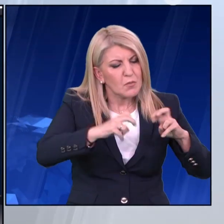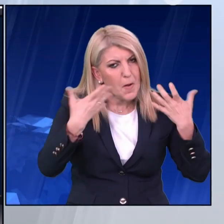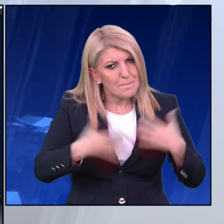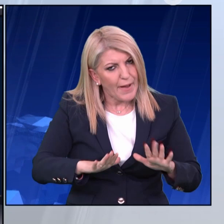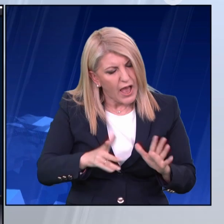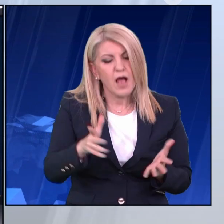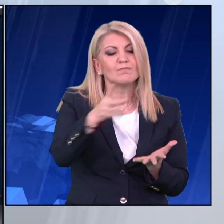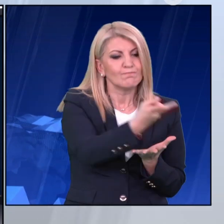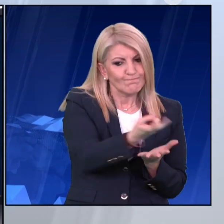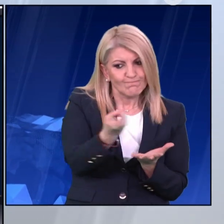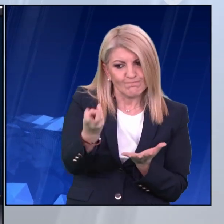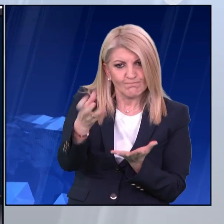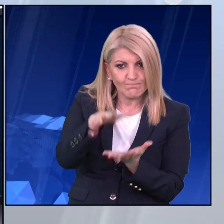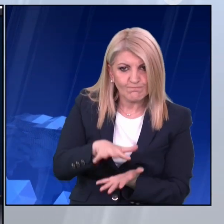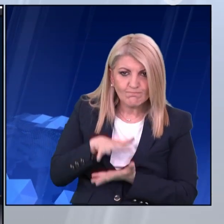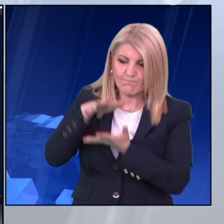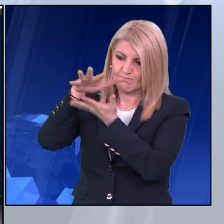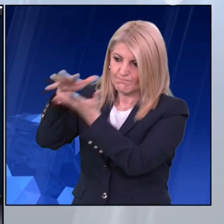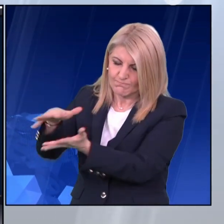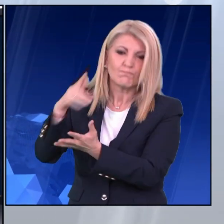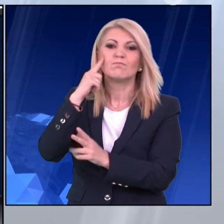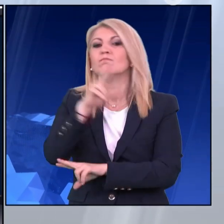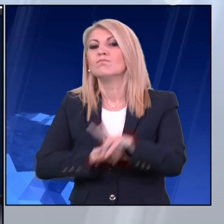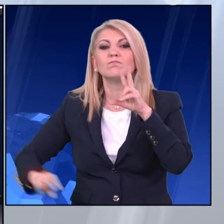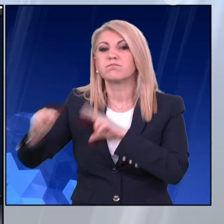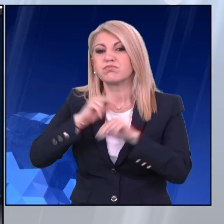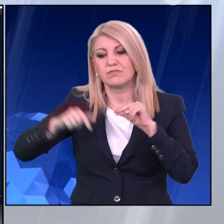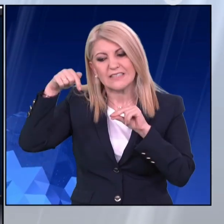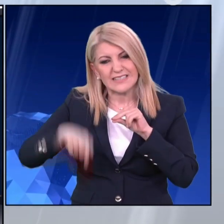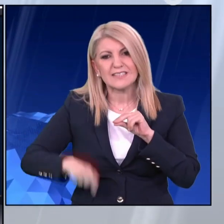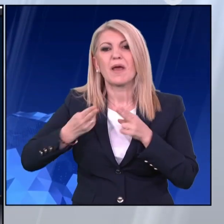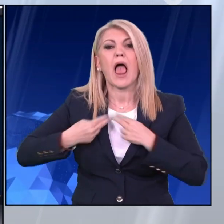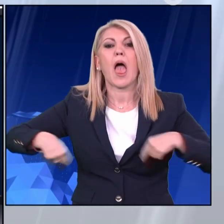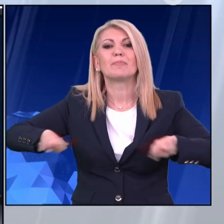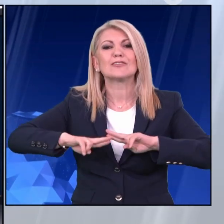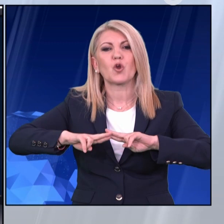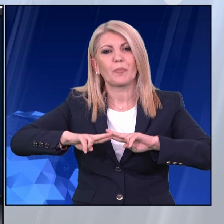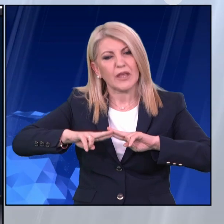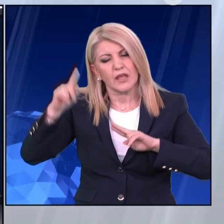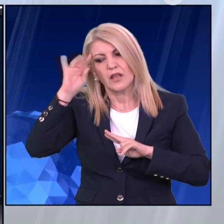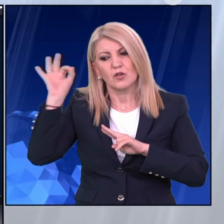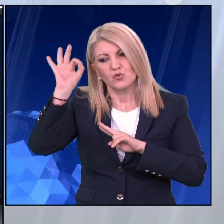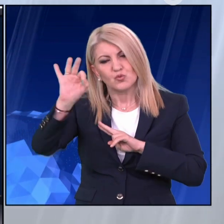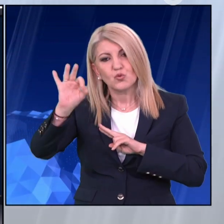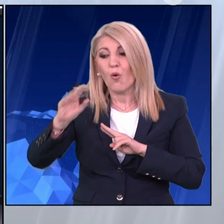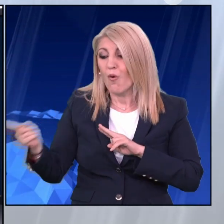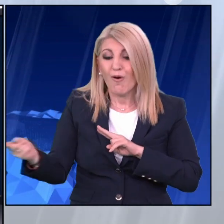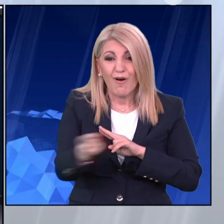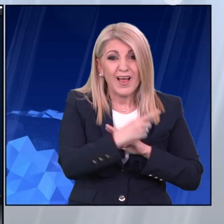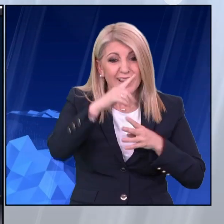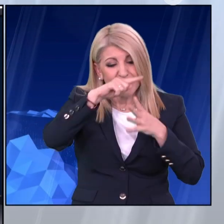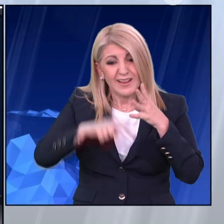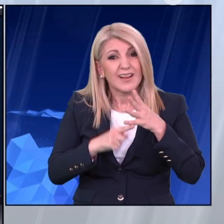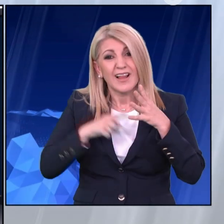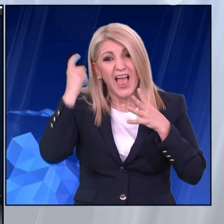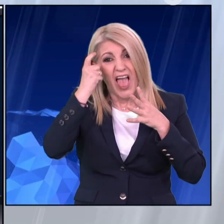Εξεταστική Επιτροπή της Βουλής σε μια ίστατη προσπάθεια να συνταχθεί ένα ενιαίο κείμενο με όλες τις πορισματικές εκθέσεις με τις πιθανότητες να είναι